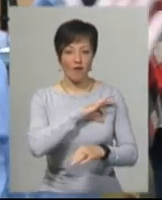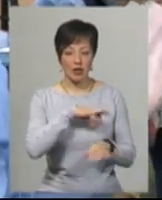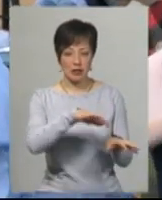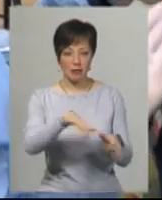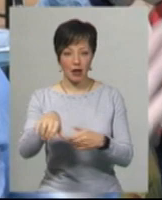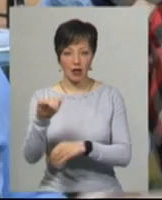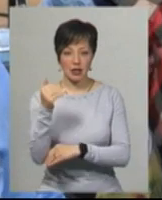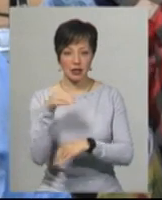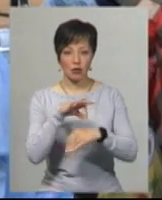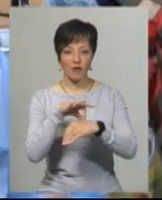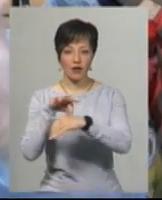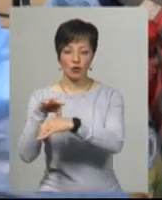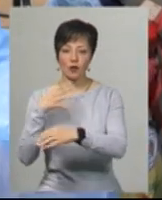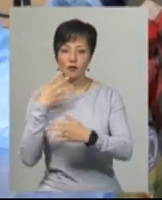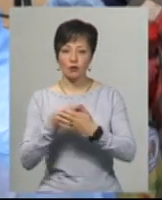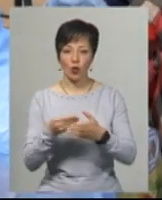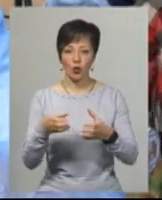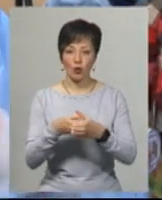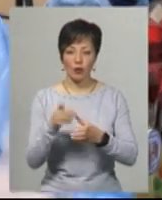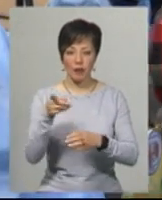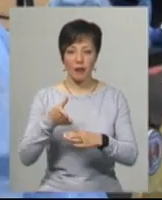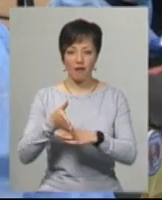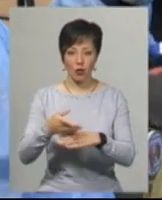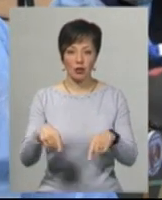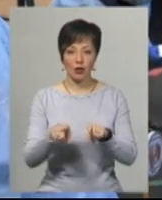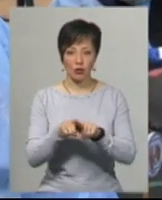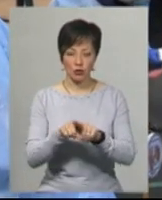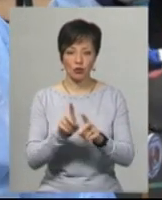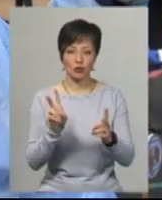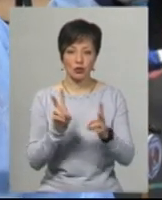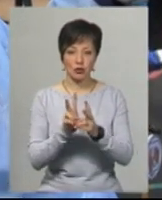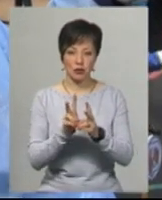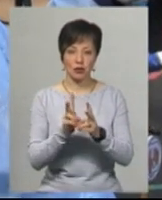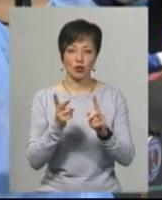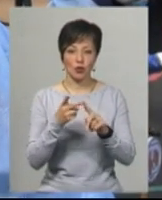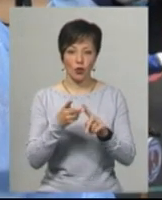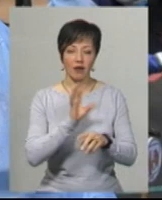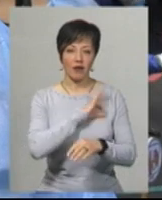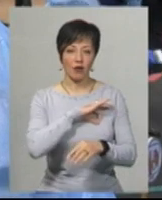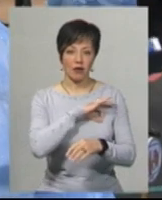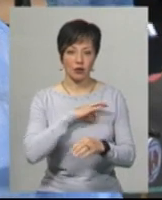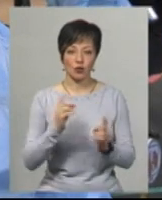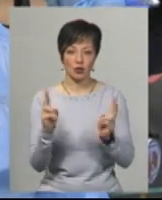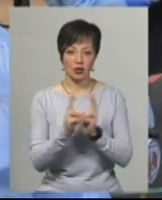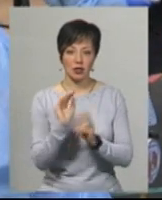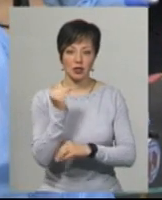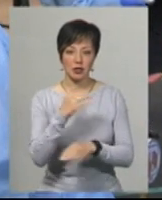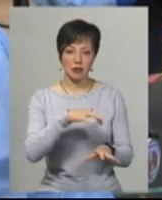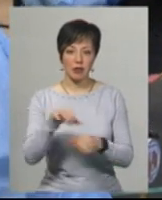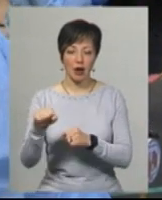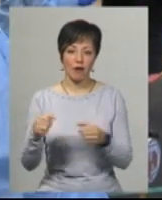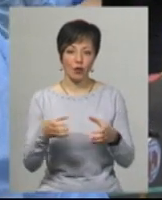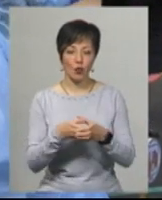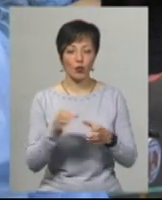дитину і ведуть в свою групу. Там на вході також вихователь зустрічає, другий вихователь зустрічає дитину і забирає групу.